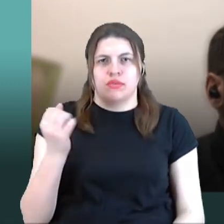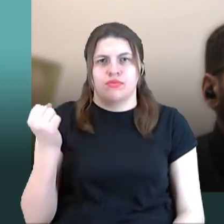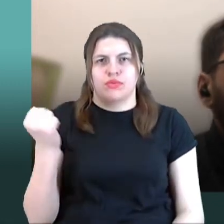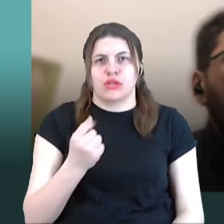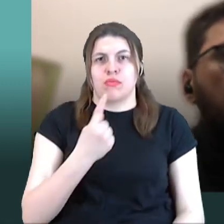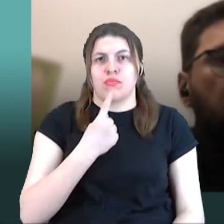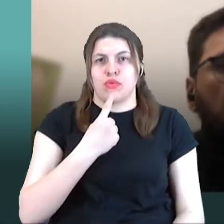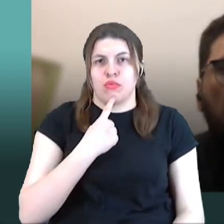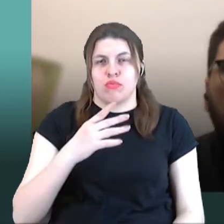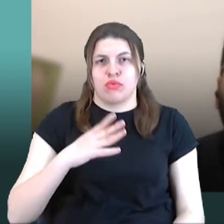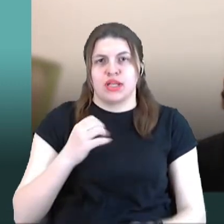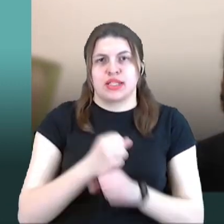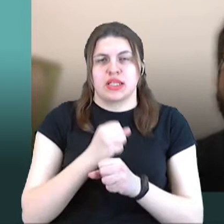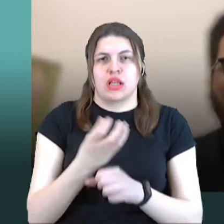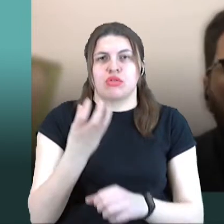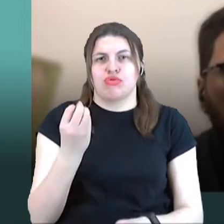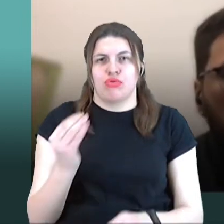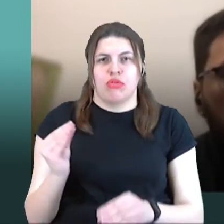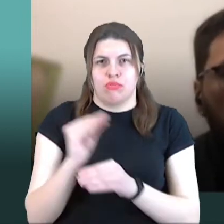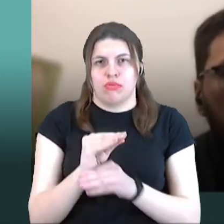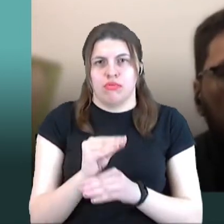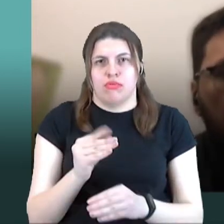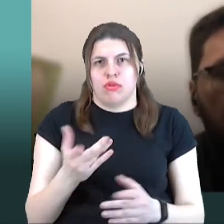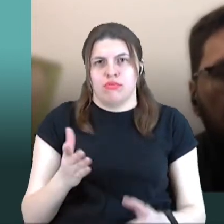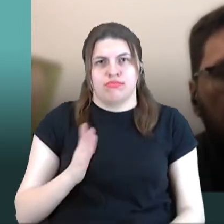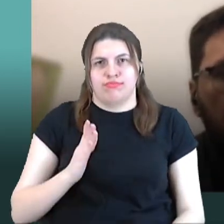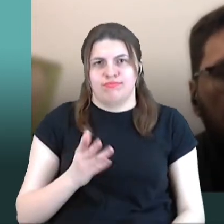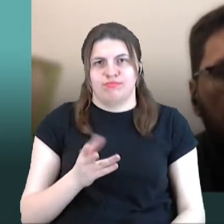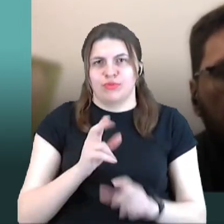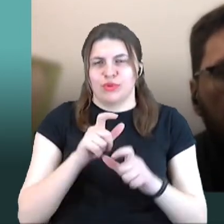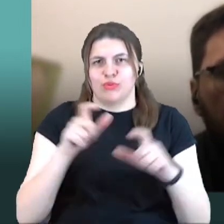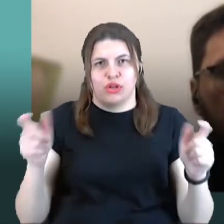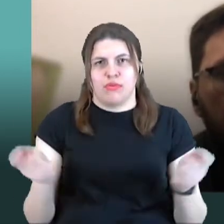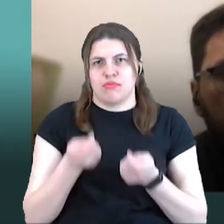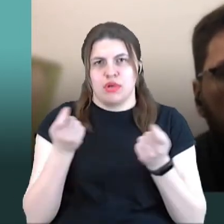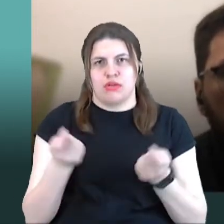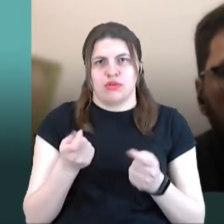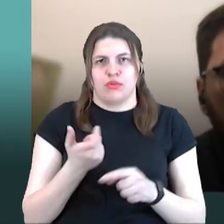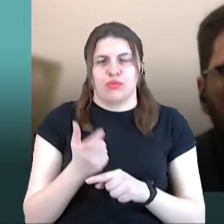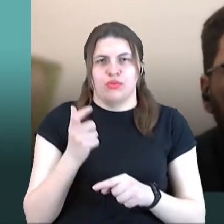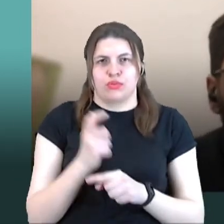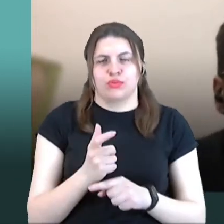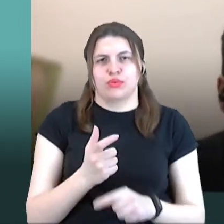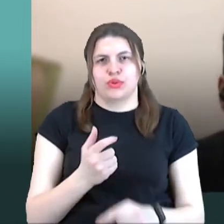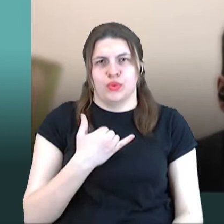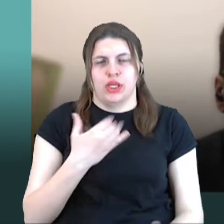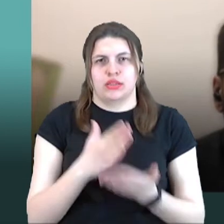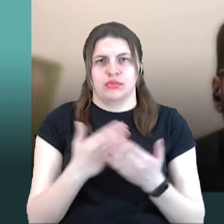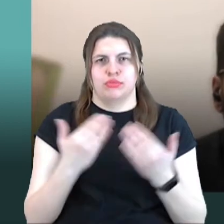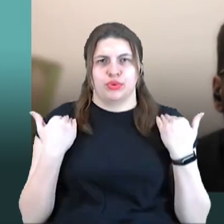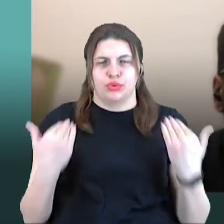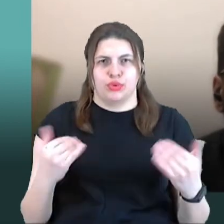пасажиропотоку. Тобто, в нас є дуже потужні аеропорти, ну,